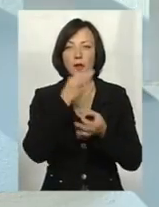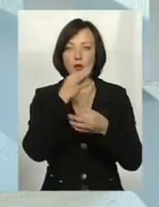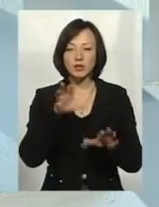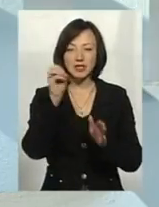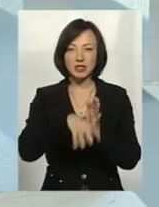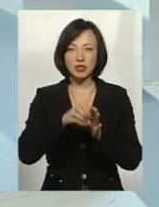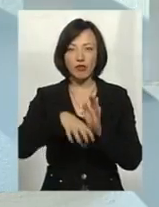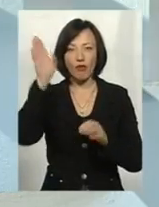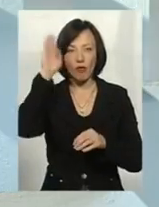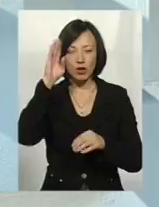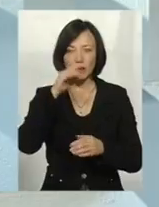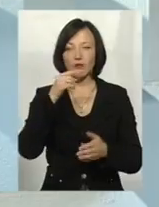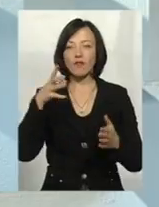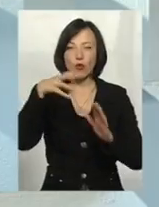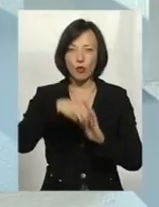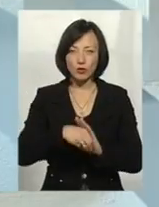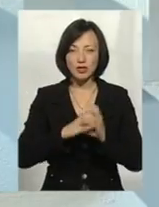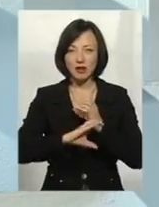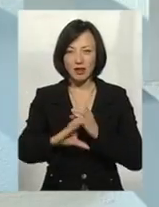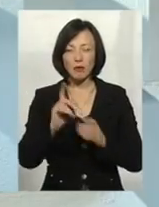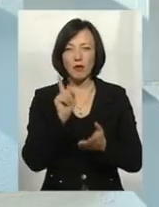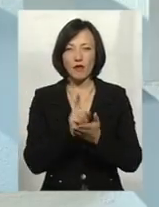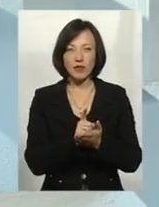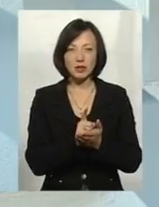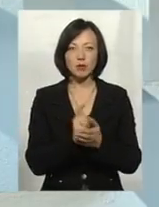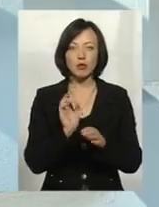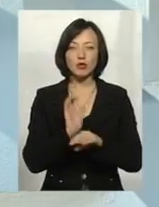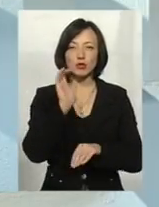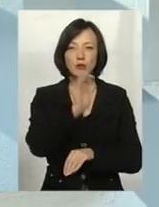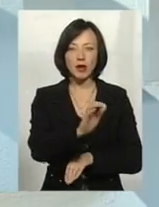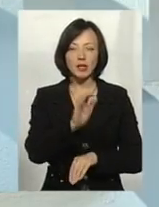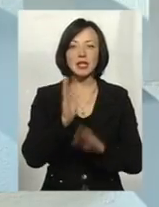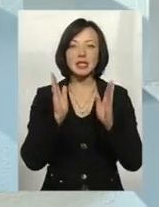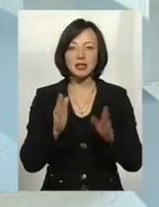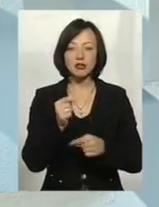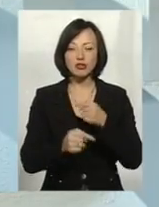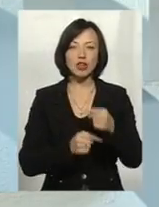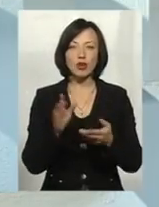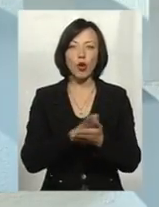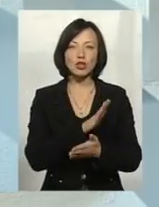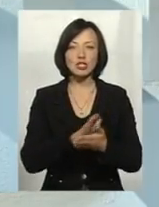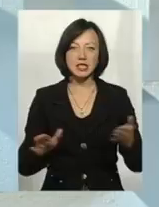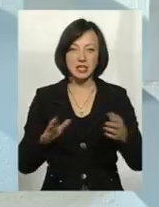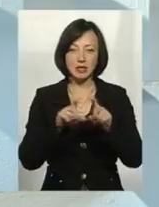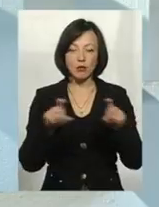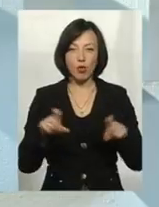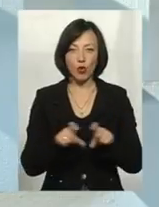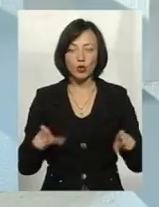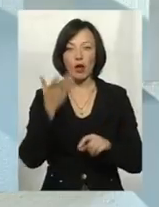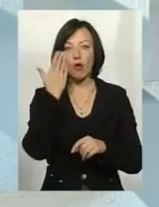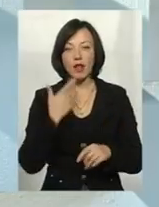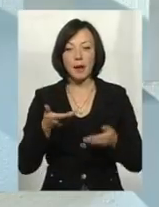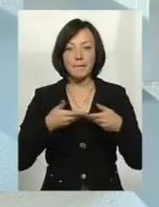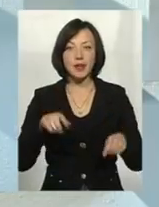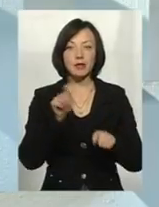стічні води, в тому числі зливова каналізація, повинна поступати в водні об'єкти тільки через очисні споруди. Тільки коли ми